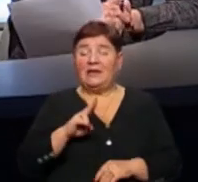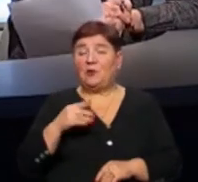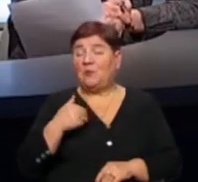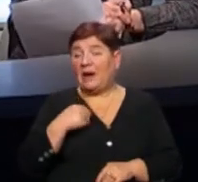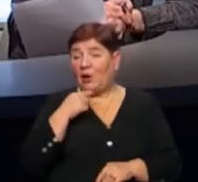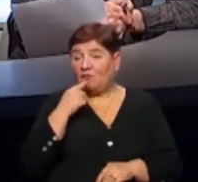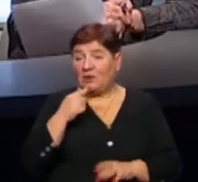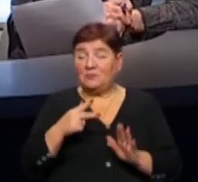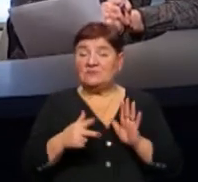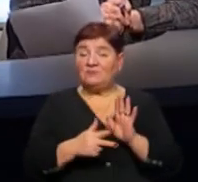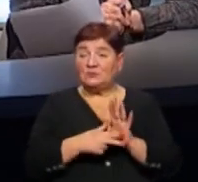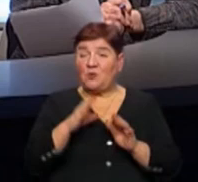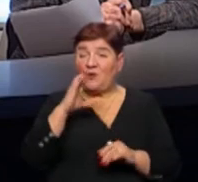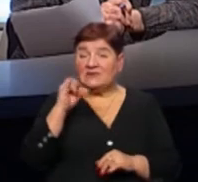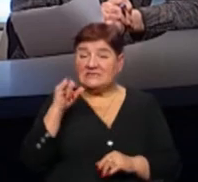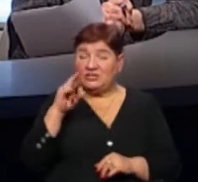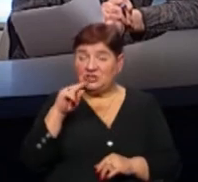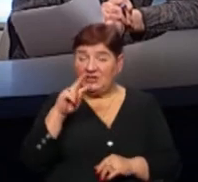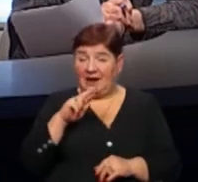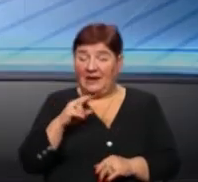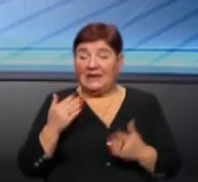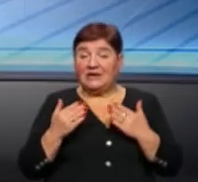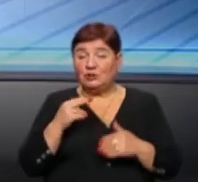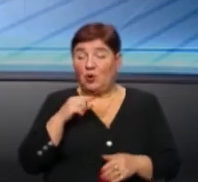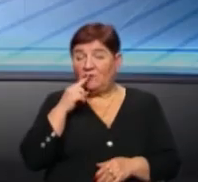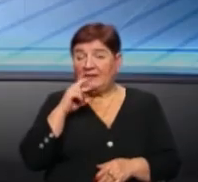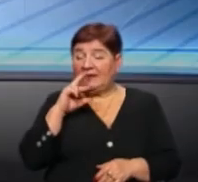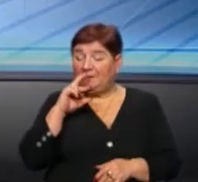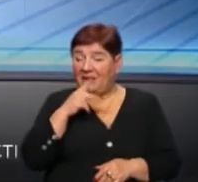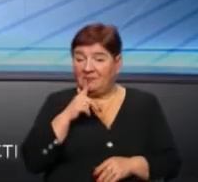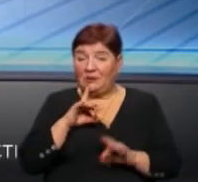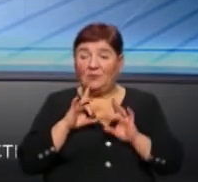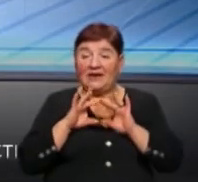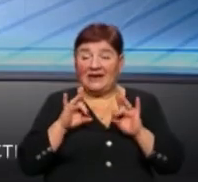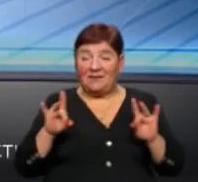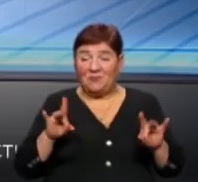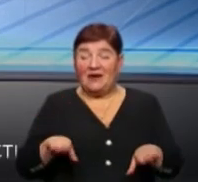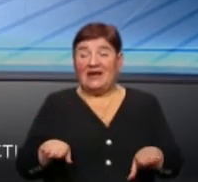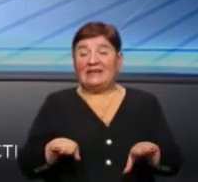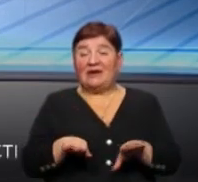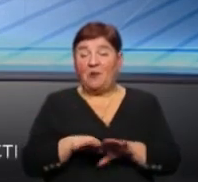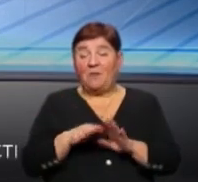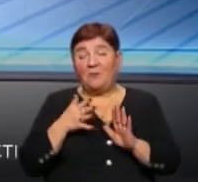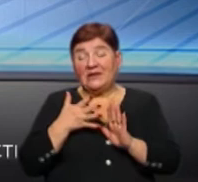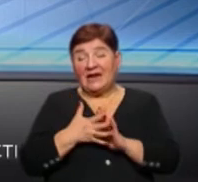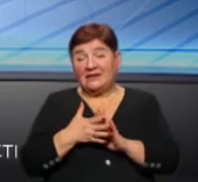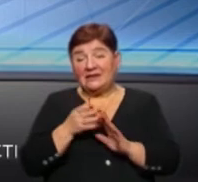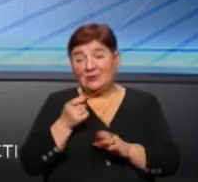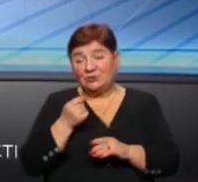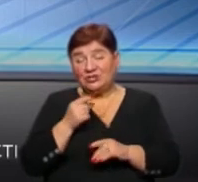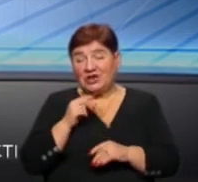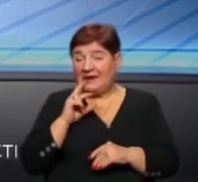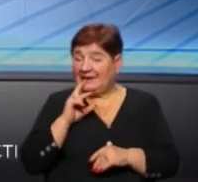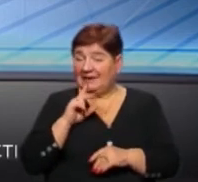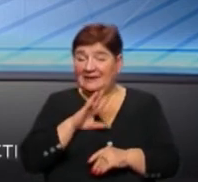ми говоримо з 8 січня? Ну, якщо говорити про неправильну рекламу, то, в принципі, таке поняття, можливо, трошки не